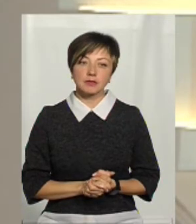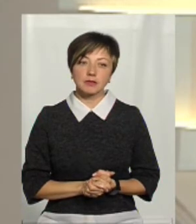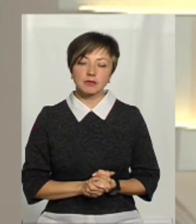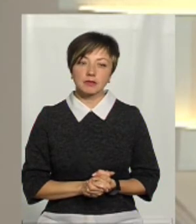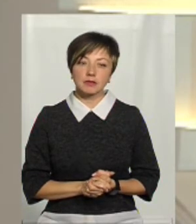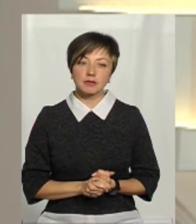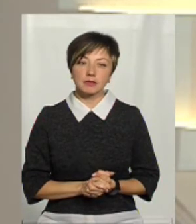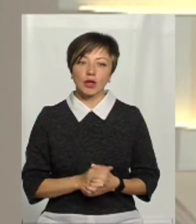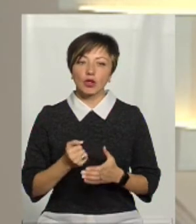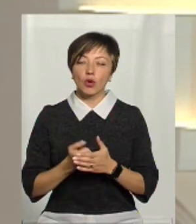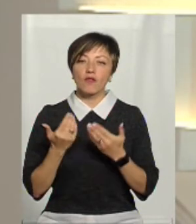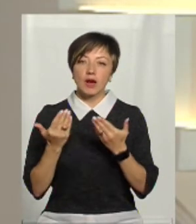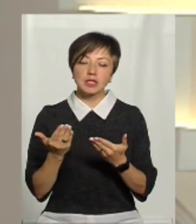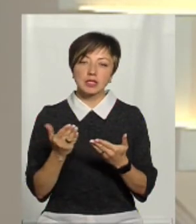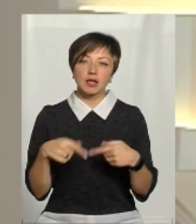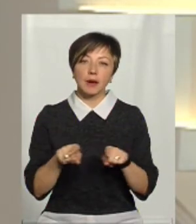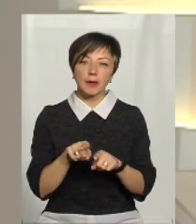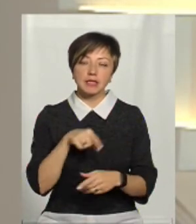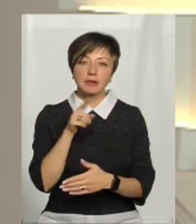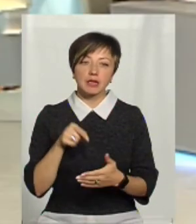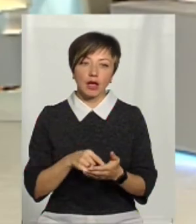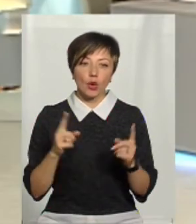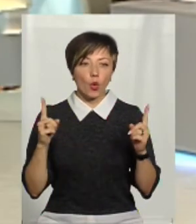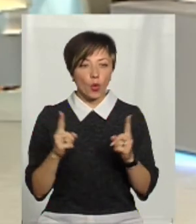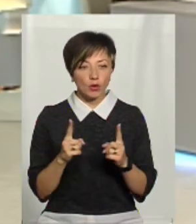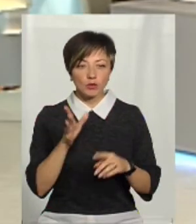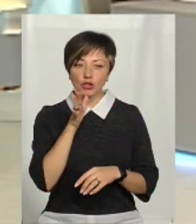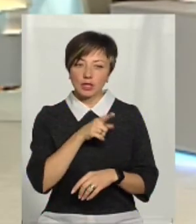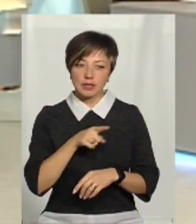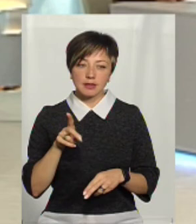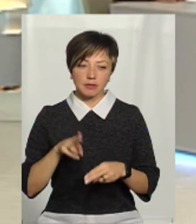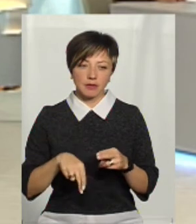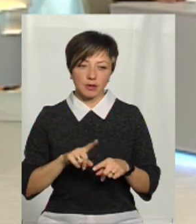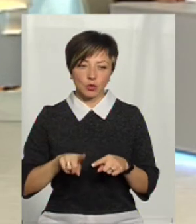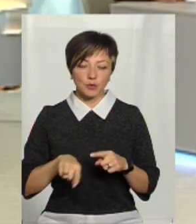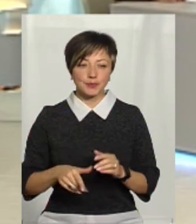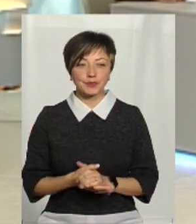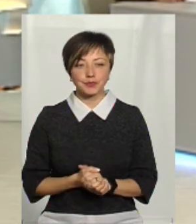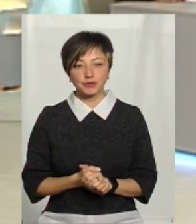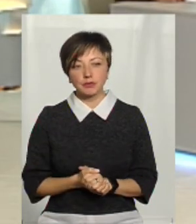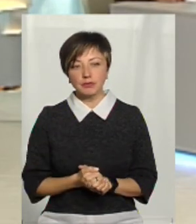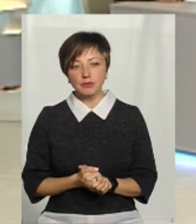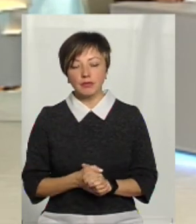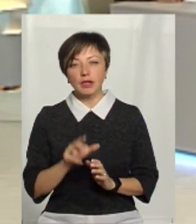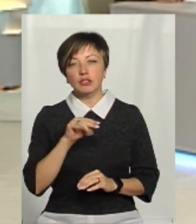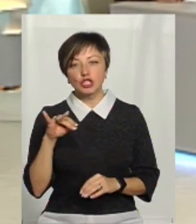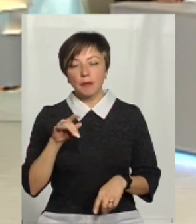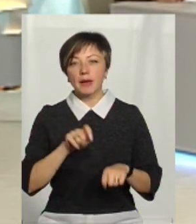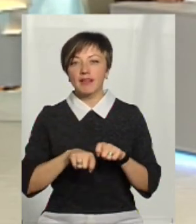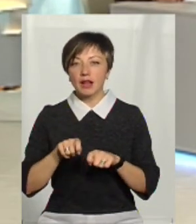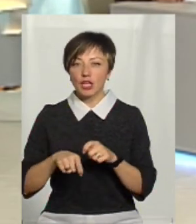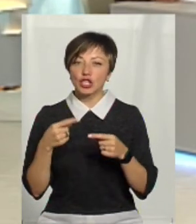А до вас, панове, таке запитання коротко, бо час програми завершується Чи